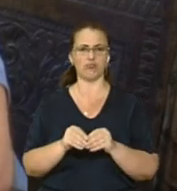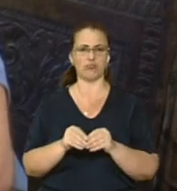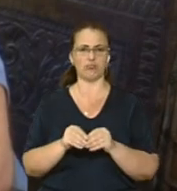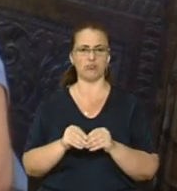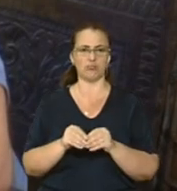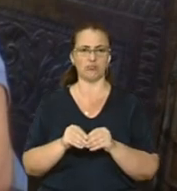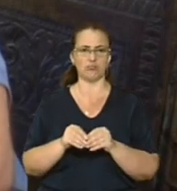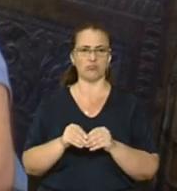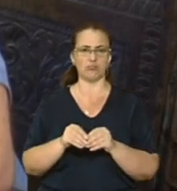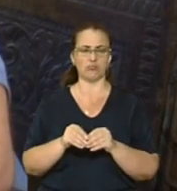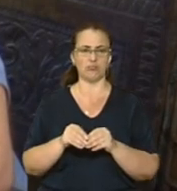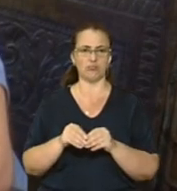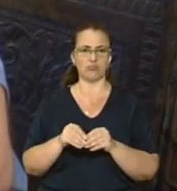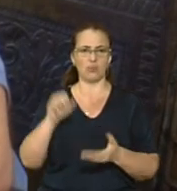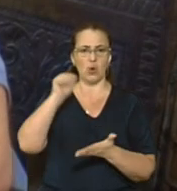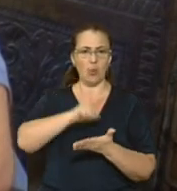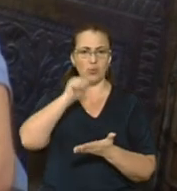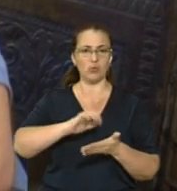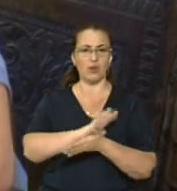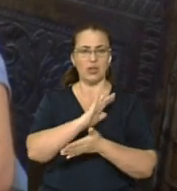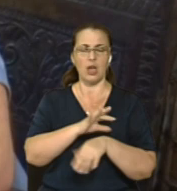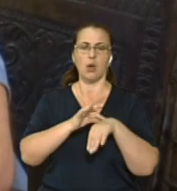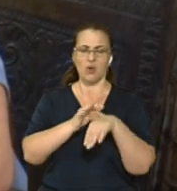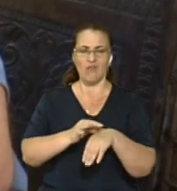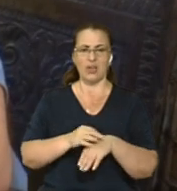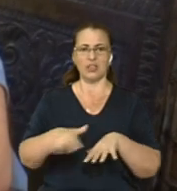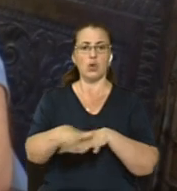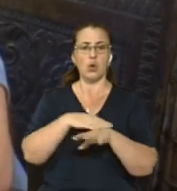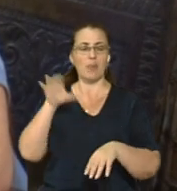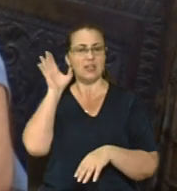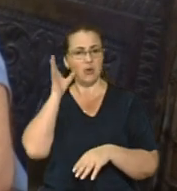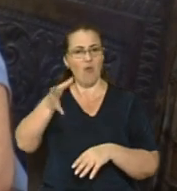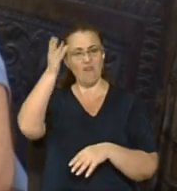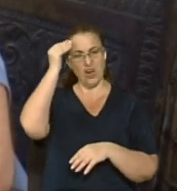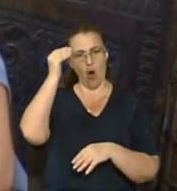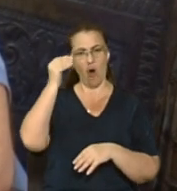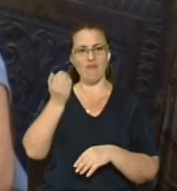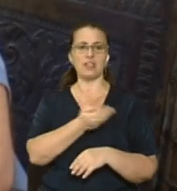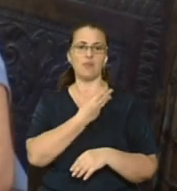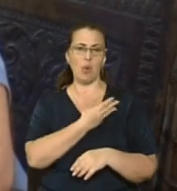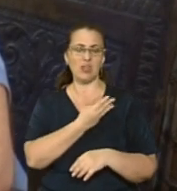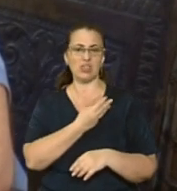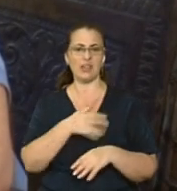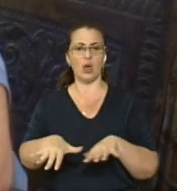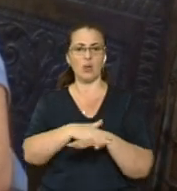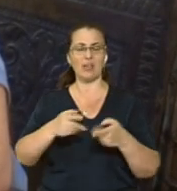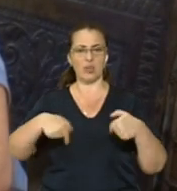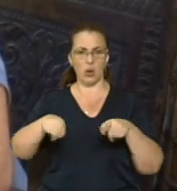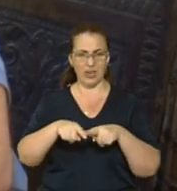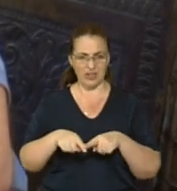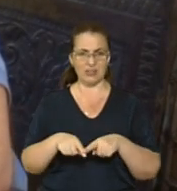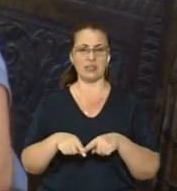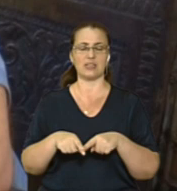опубліковані в газеті, були проведені громадські слухання, були враховані зауваження громадської організації, яка з ЄРВС містерною